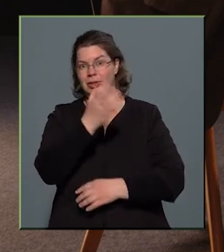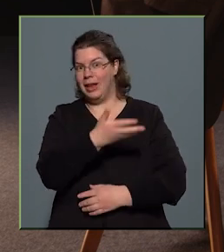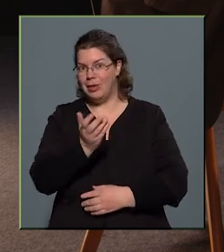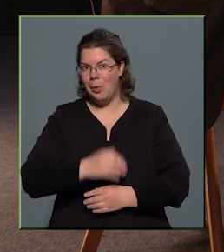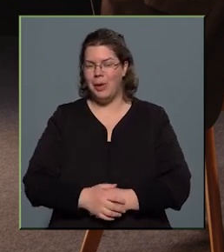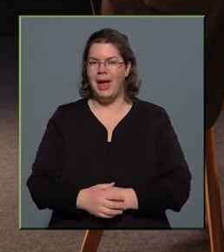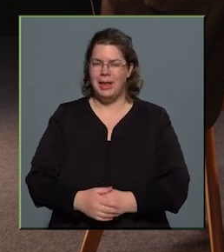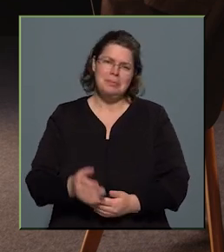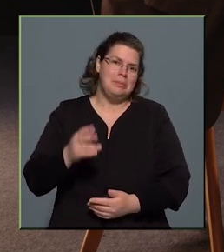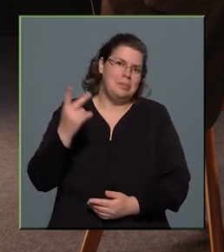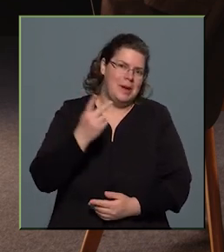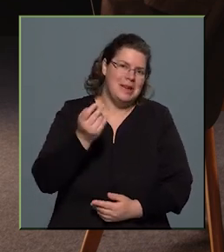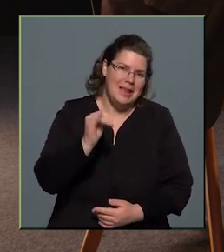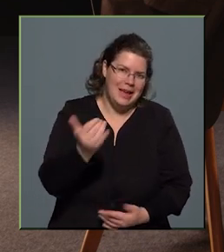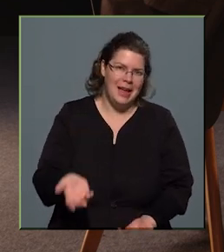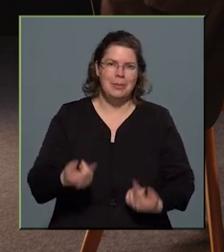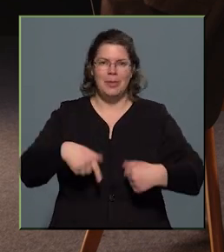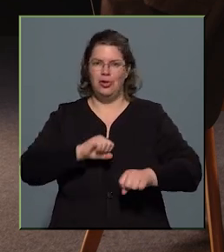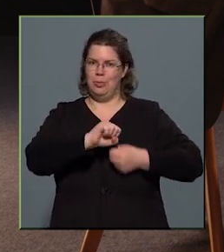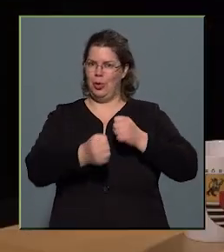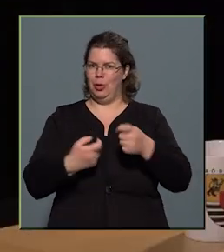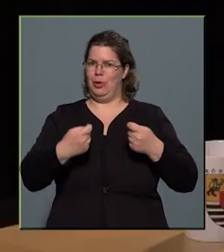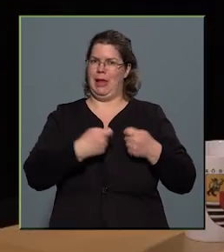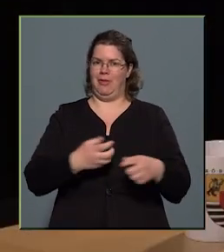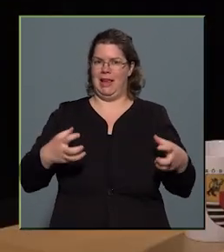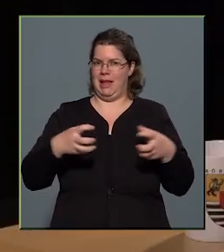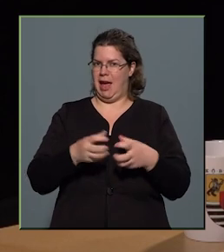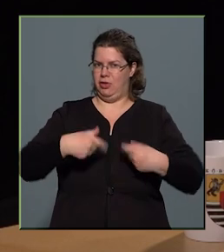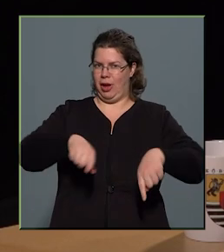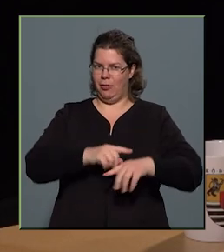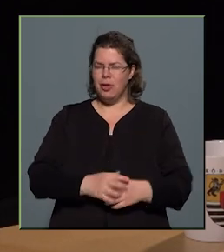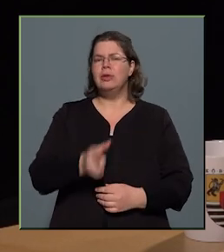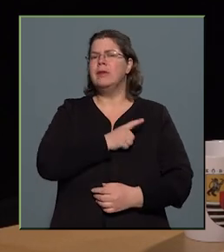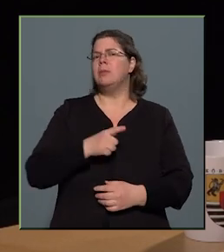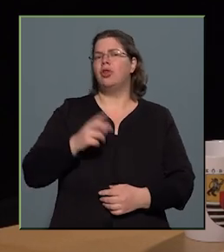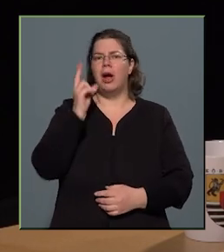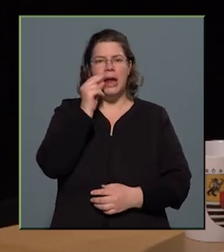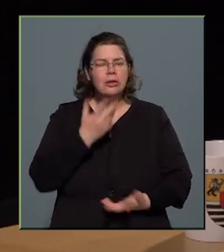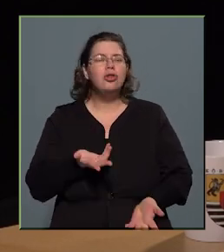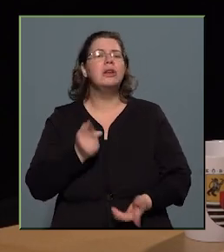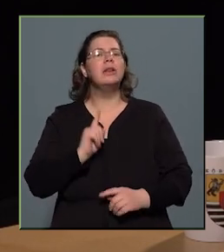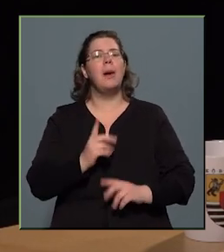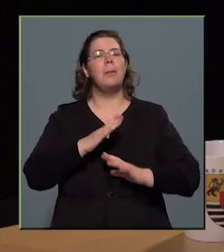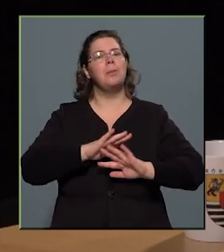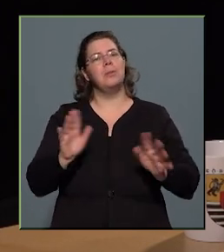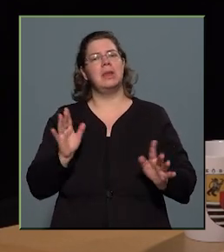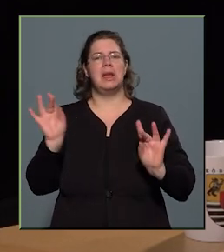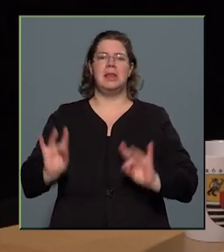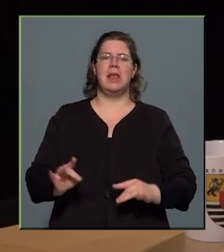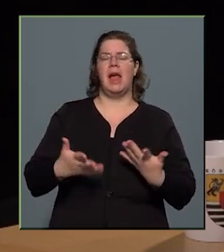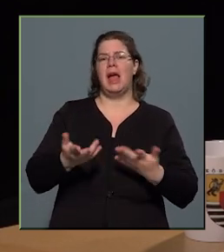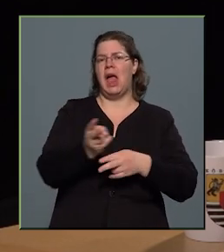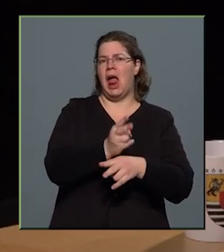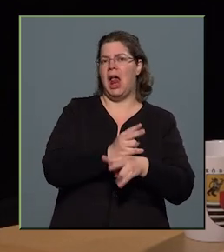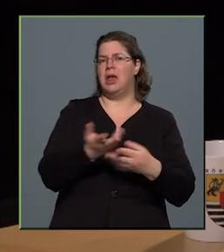mi is egy működő szervezeti egység vagyunk, és én azt gondolom, hogy nem csak a rendőrség, hanem minden cél, legyen ez a magán vagy az állami